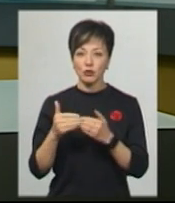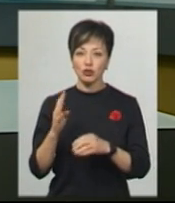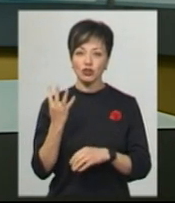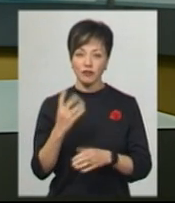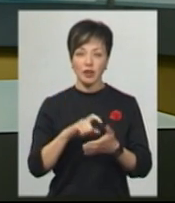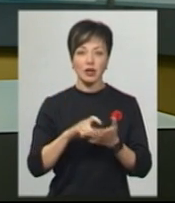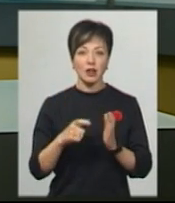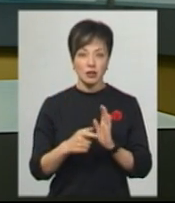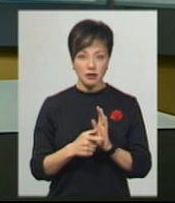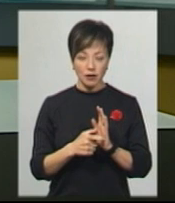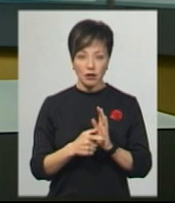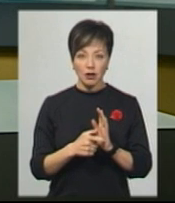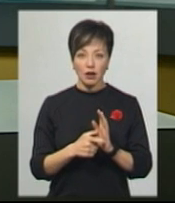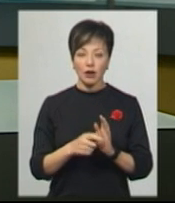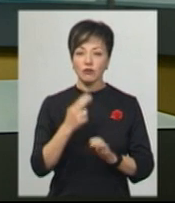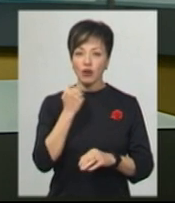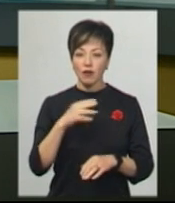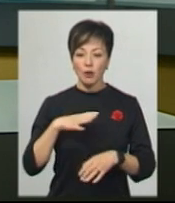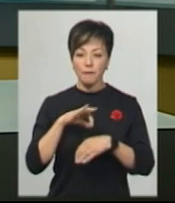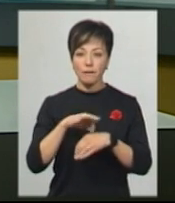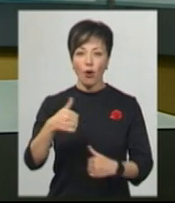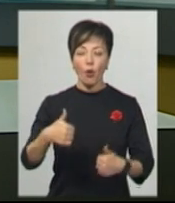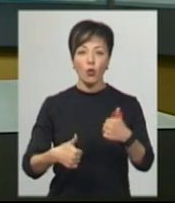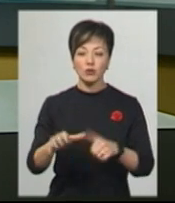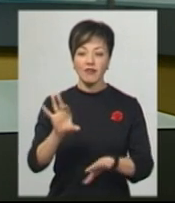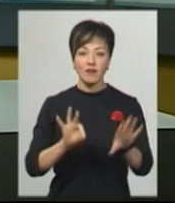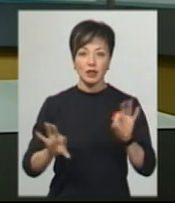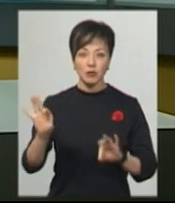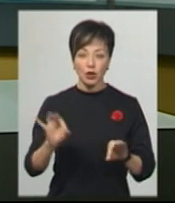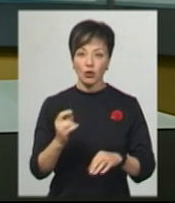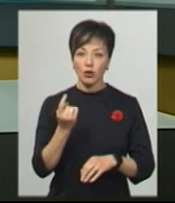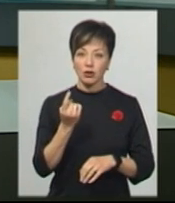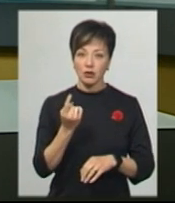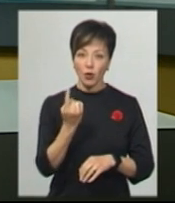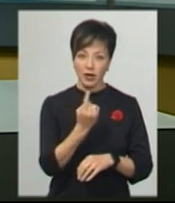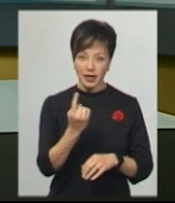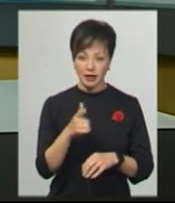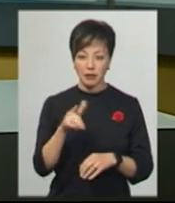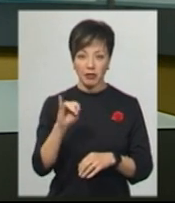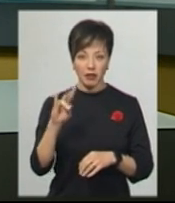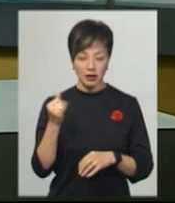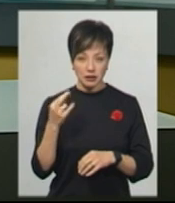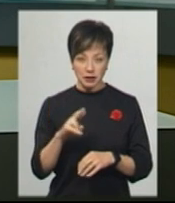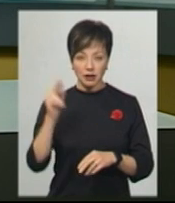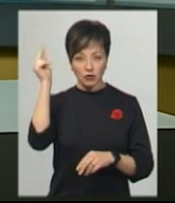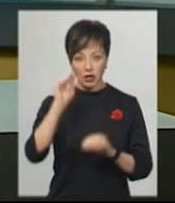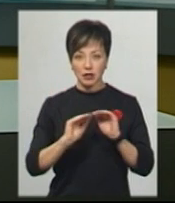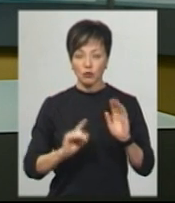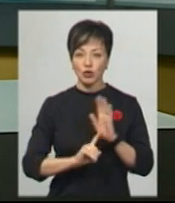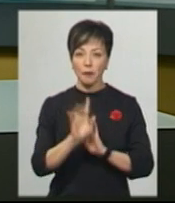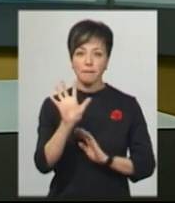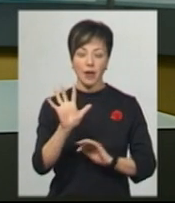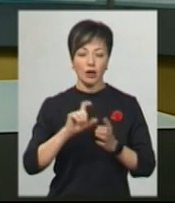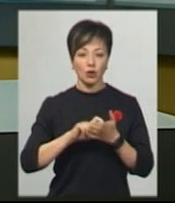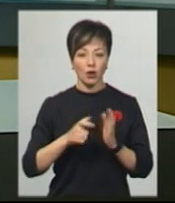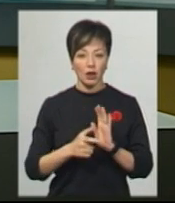четвертокласників у червні проходили конкурсний відбір до однієї із двох місцевих гімназій, де навчаються діти, починаючи від